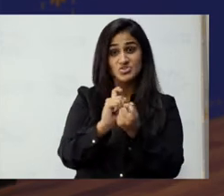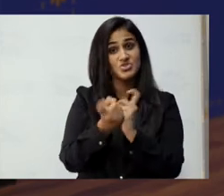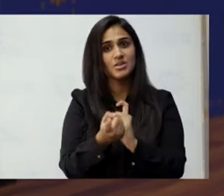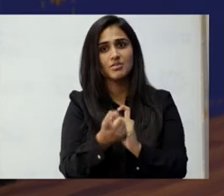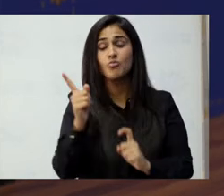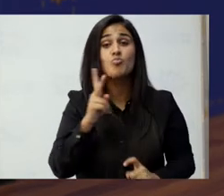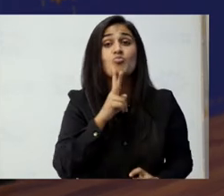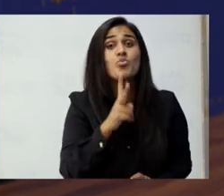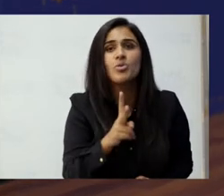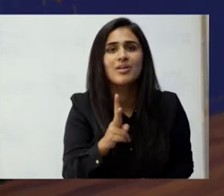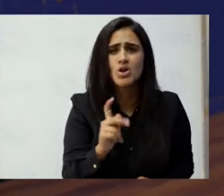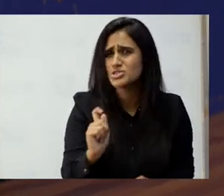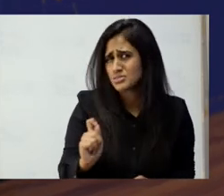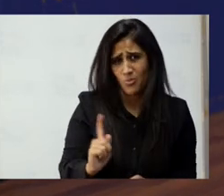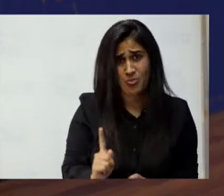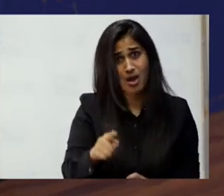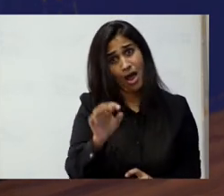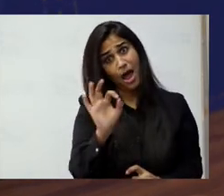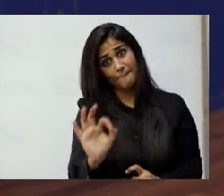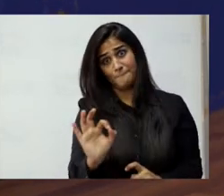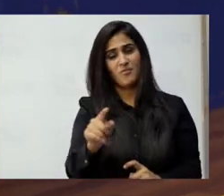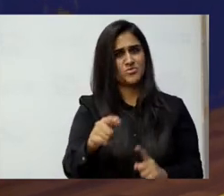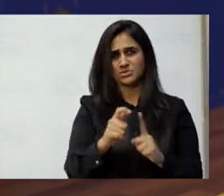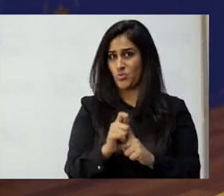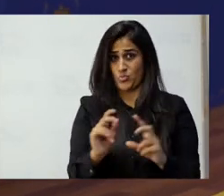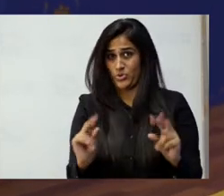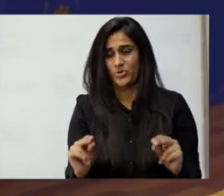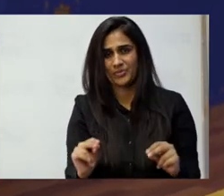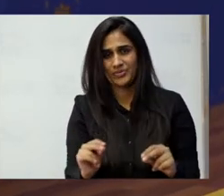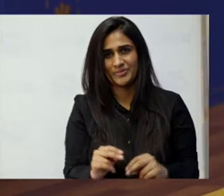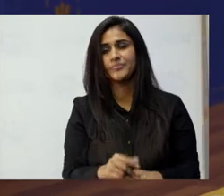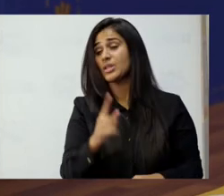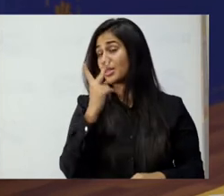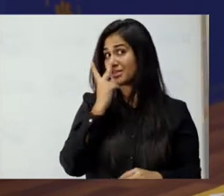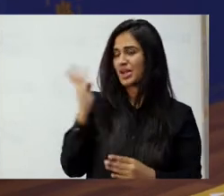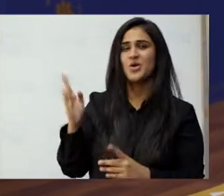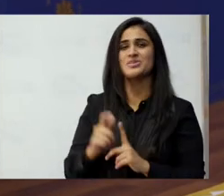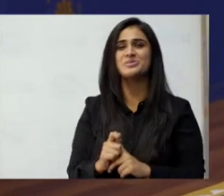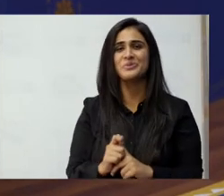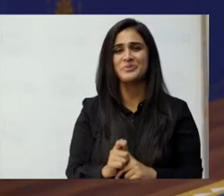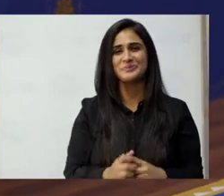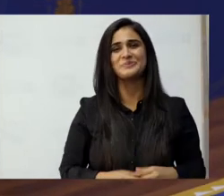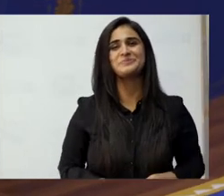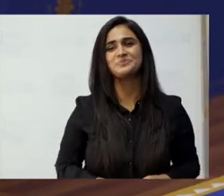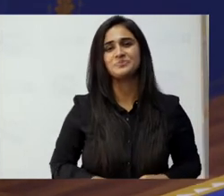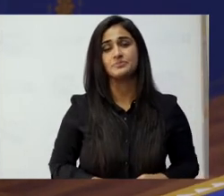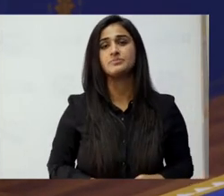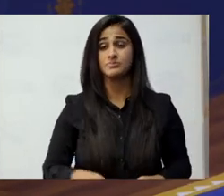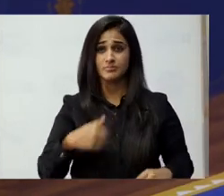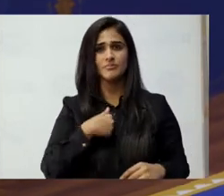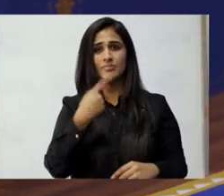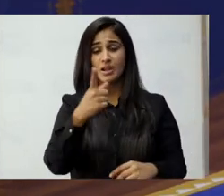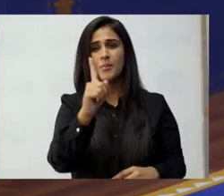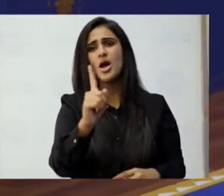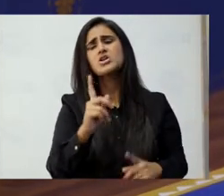تو ایسا ہی ہوتا ہے وہ آپ سے کہیں گی کہ ضروری نہیں کہ ایسا ہی ہو پلیز ضرور دیکھے